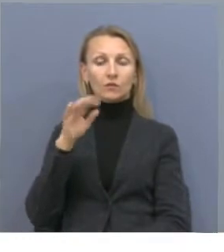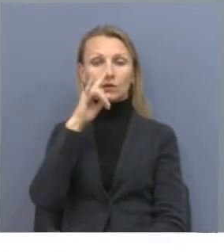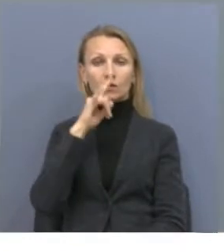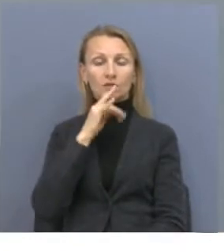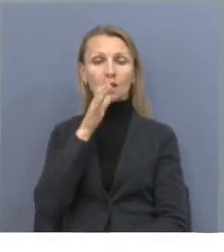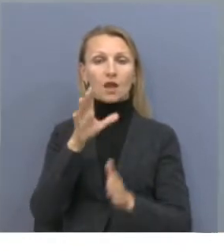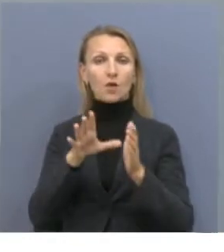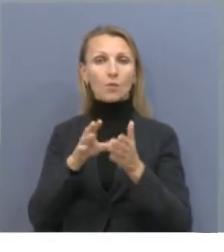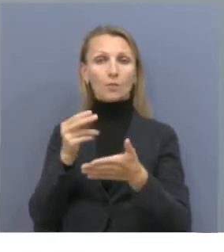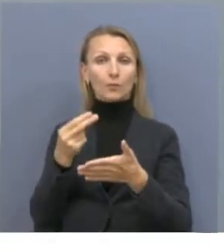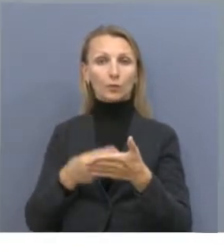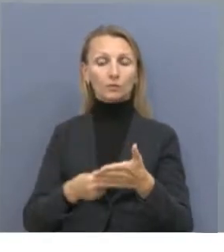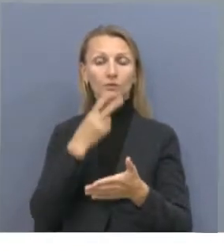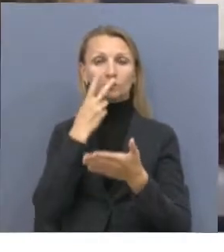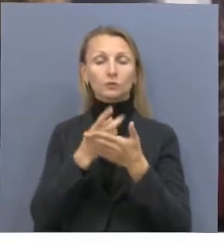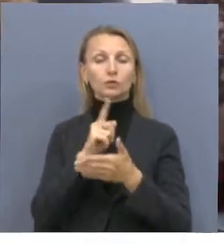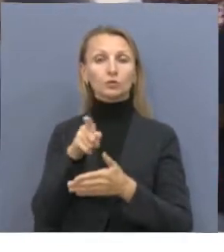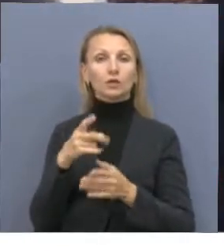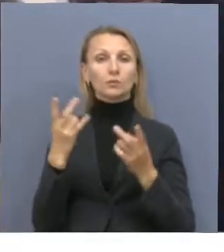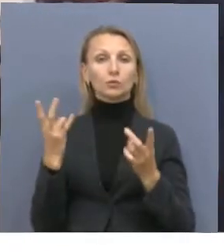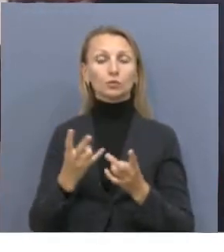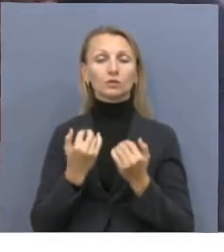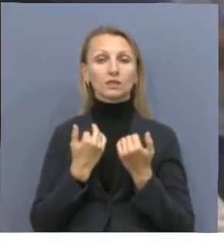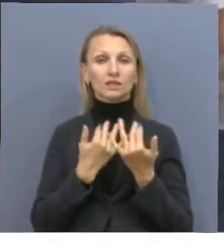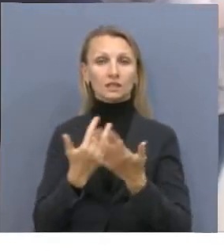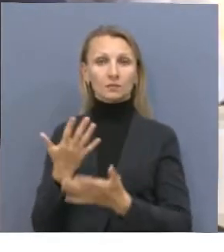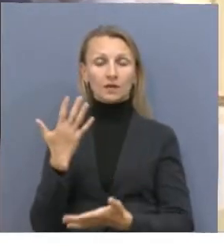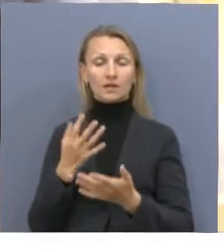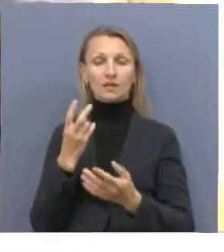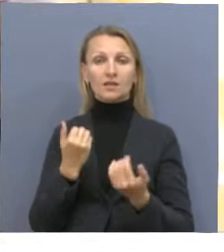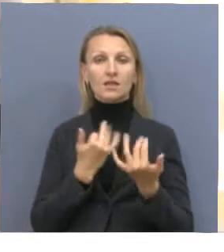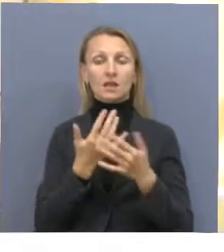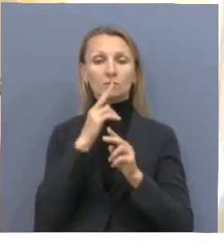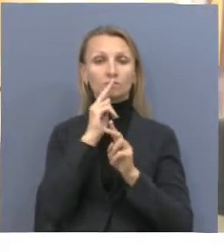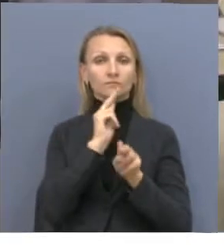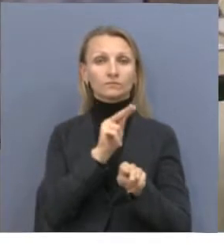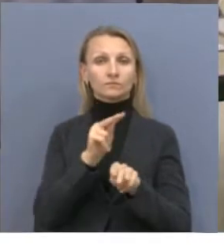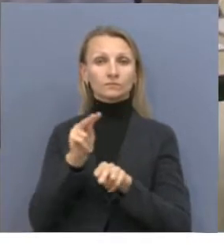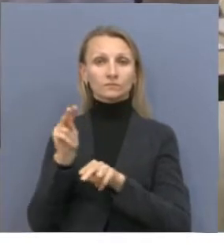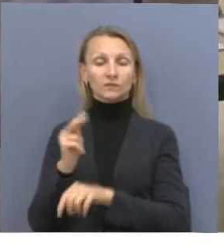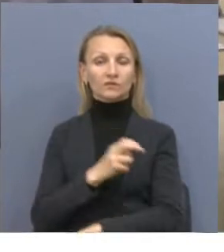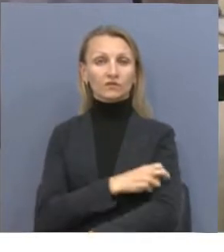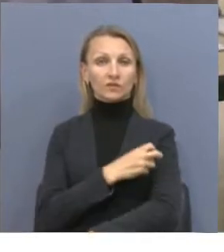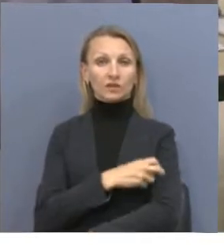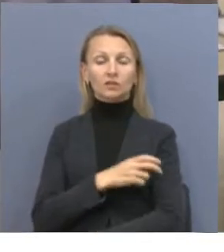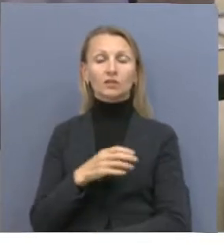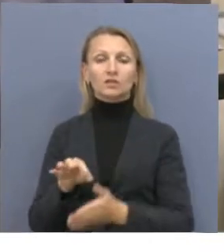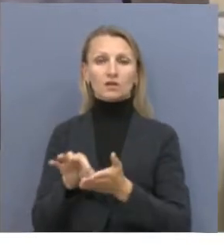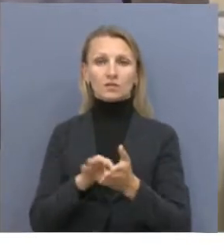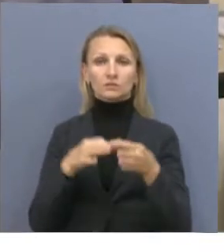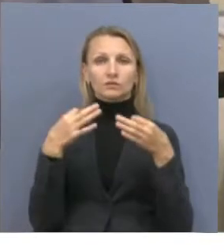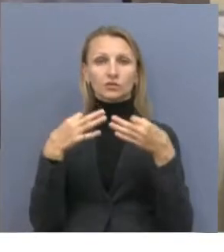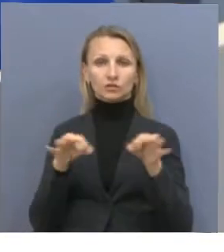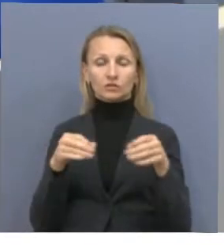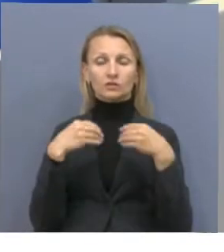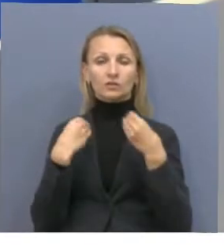электронной подписи ознакомиться с требованиями. Если ваше дело не требует санитарного надзора, разрешение будет выдано автоматически. 90